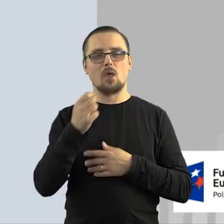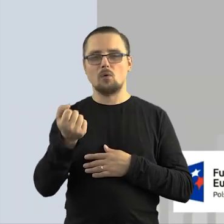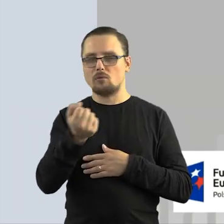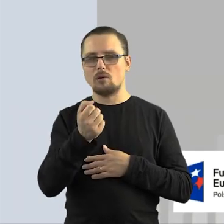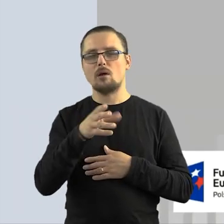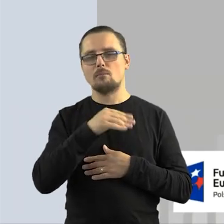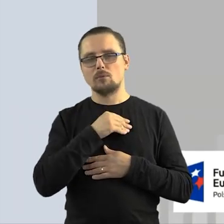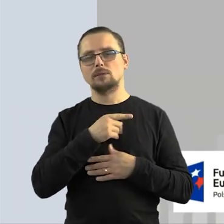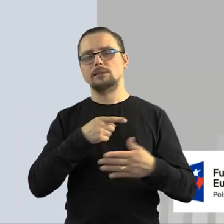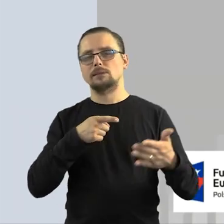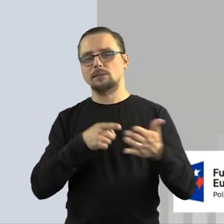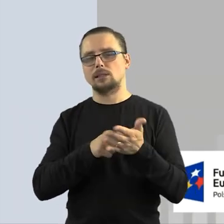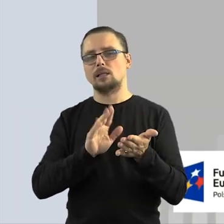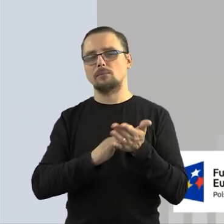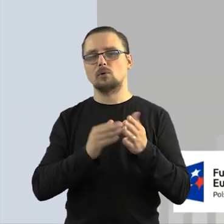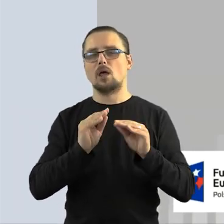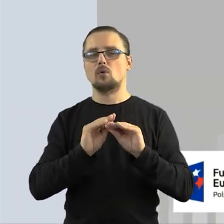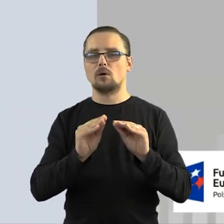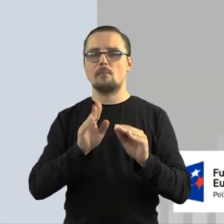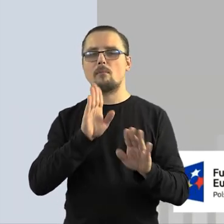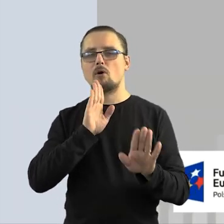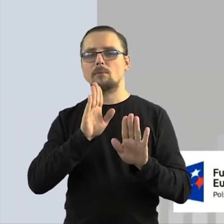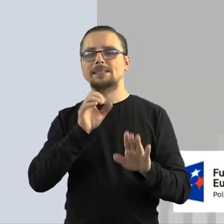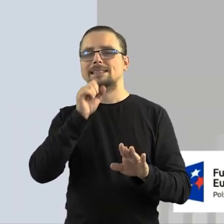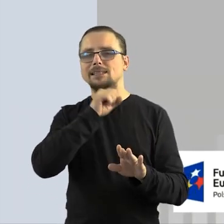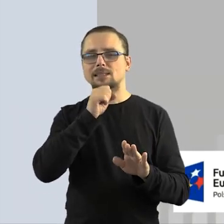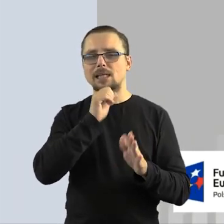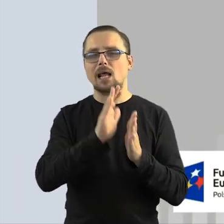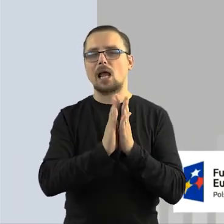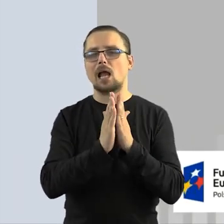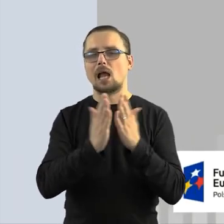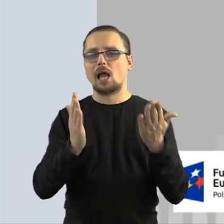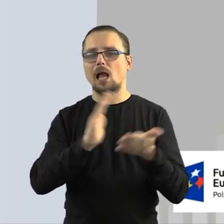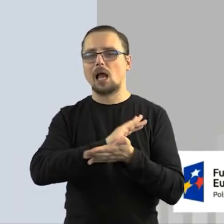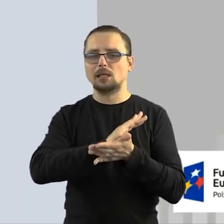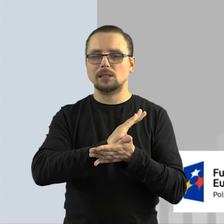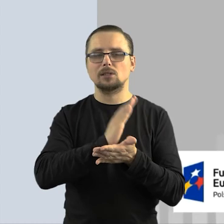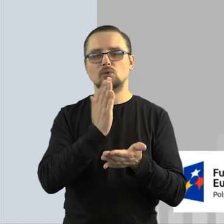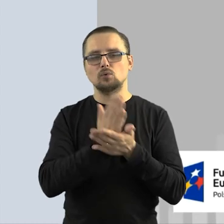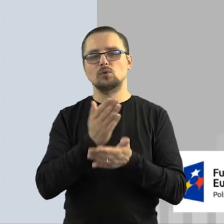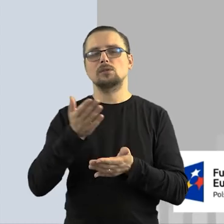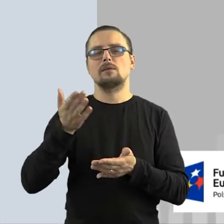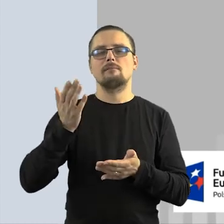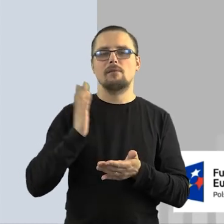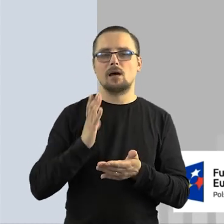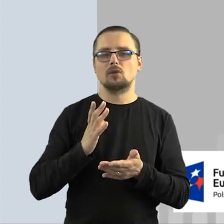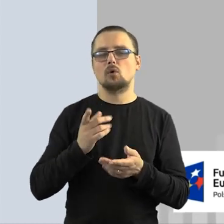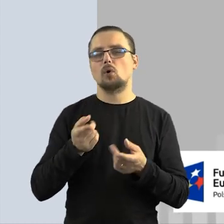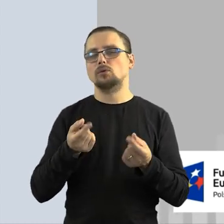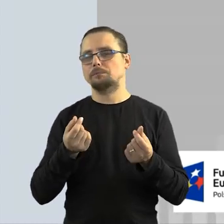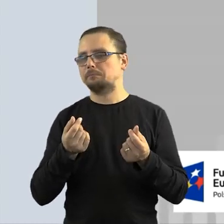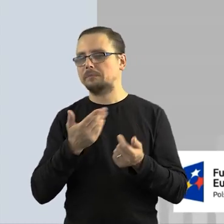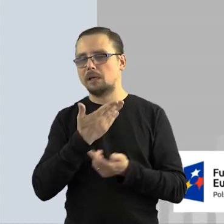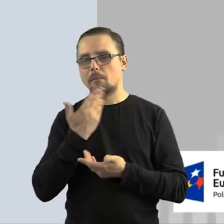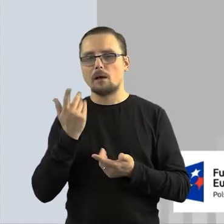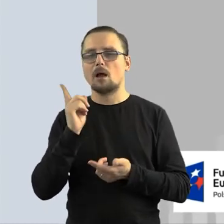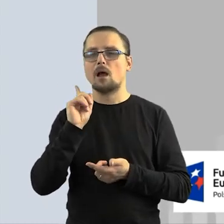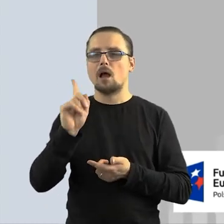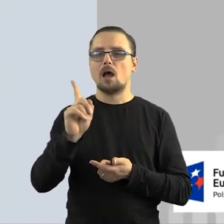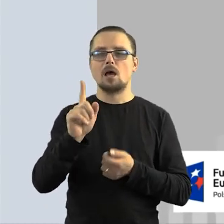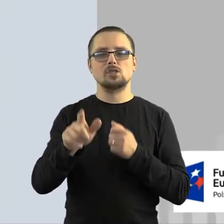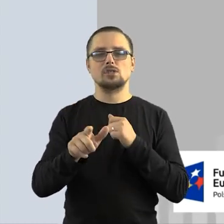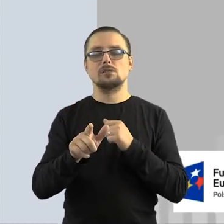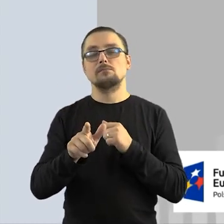można z nich było korzystać w sposób właśnie w celach edukacyjnych, tak jak dawne czasopisma, które już nie mają żadnej komercyjnej